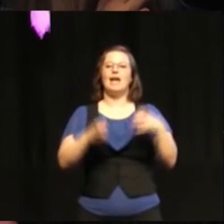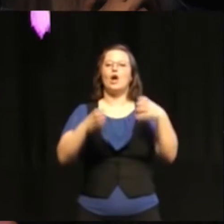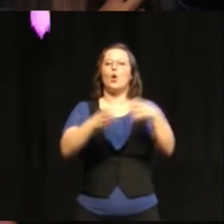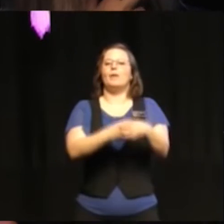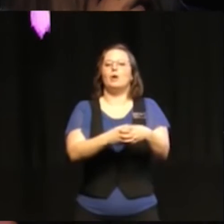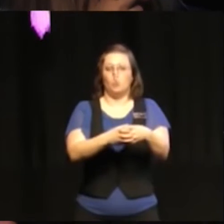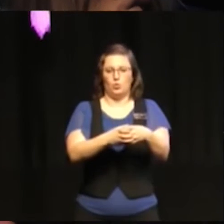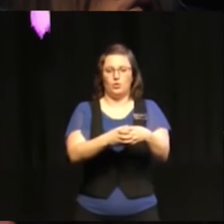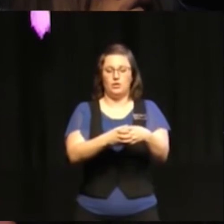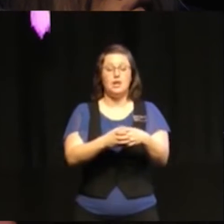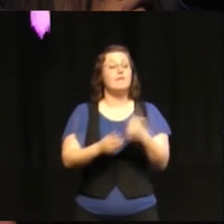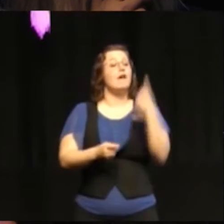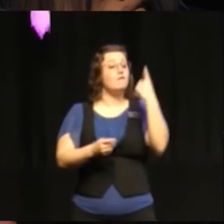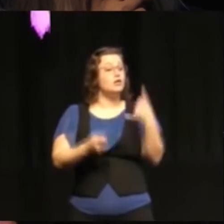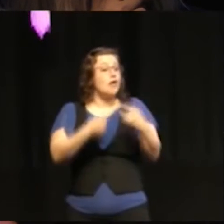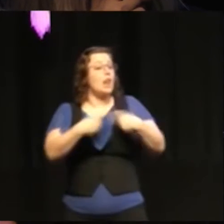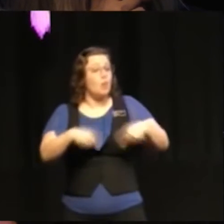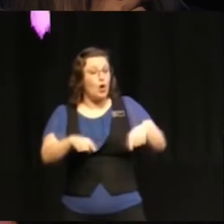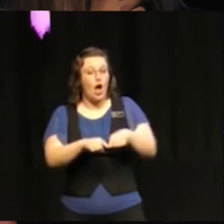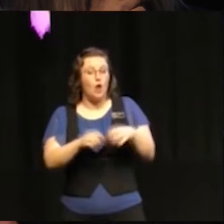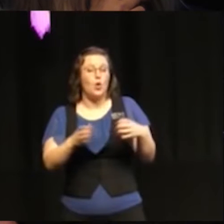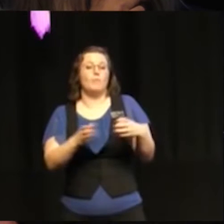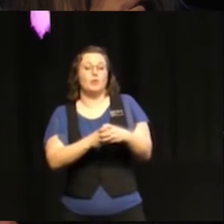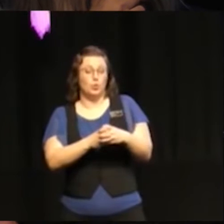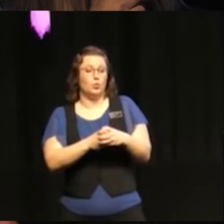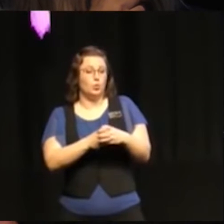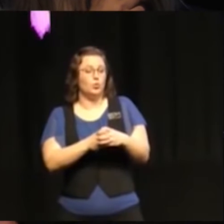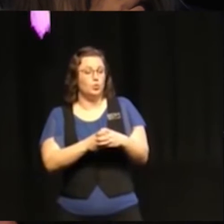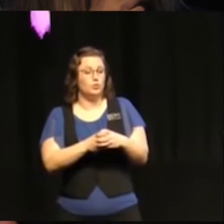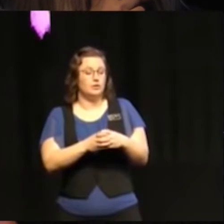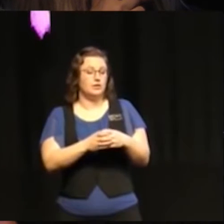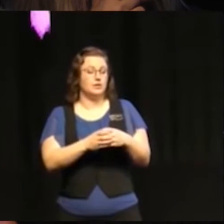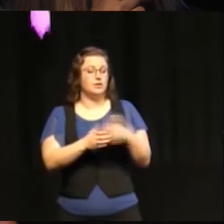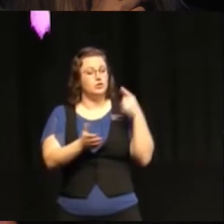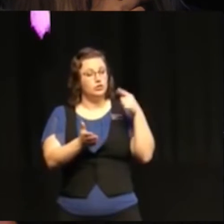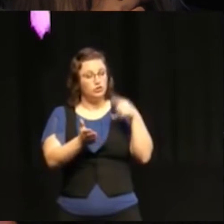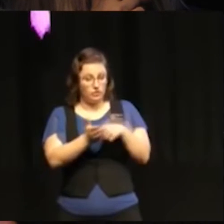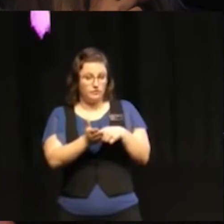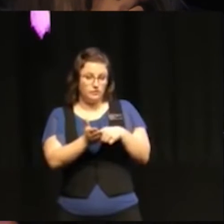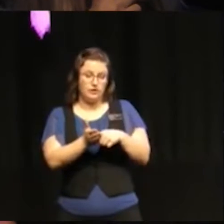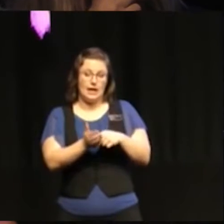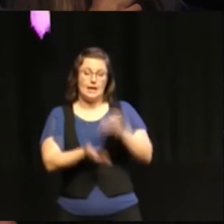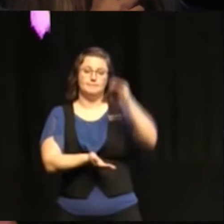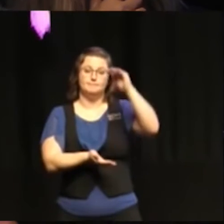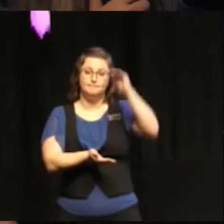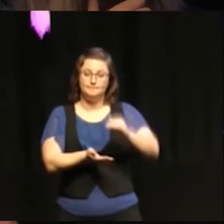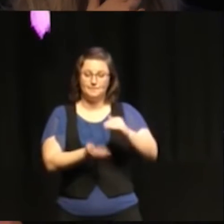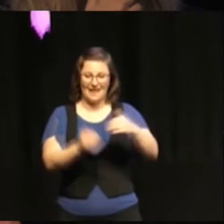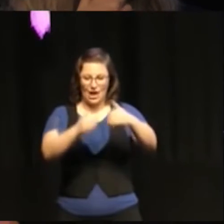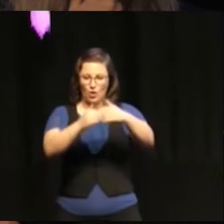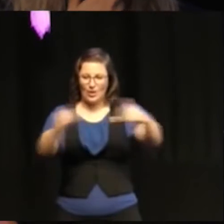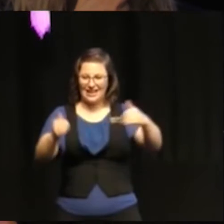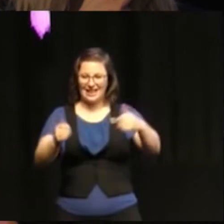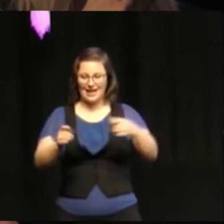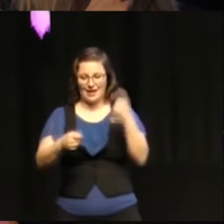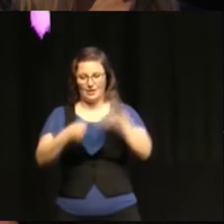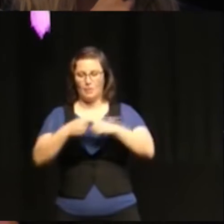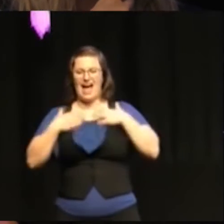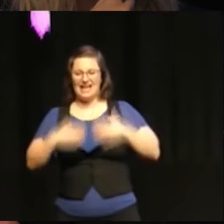första lokala kommissionen för att, med syfte då att minska skillnader i hälsa.